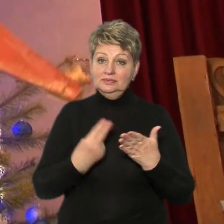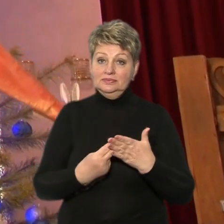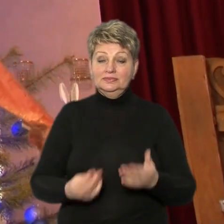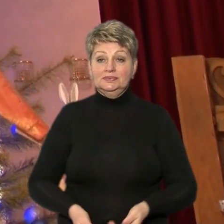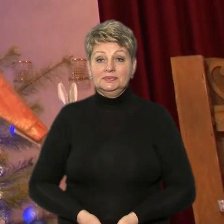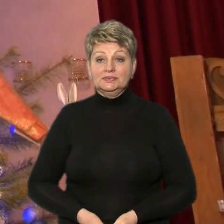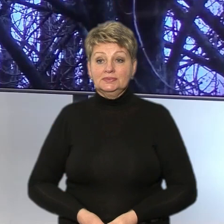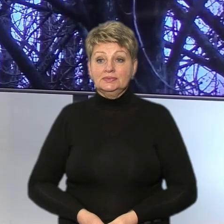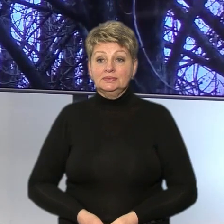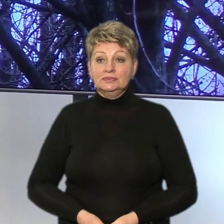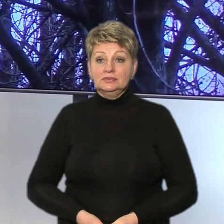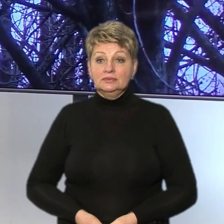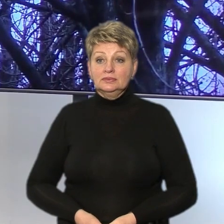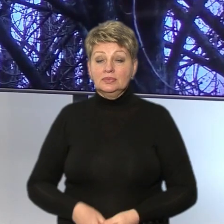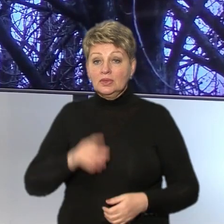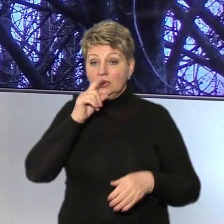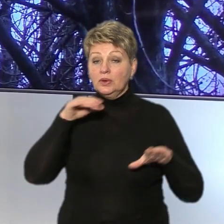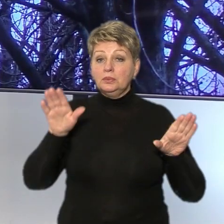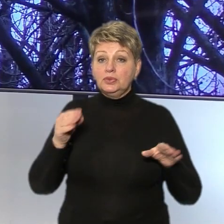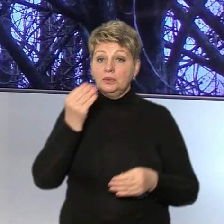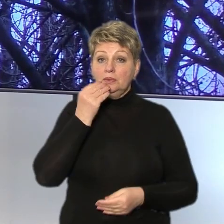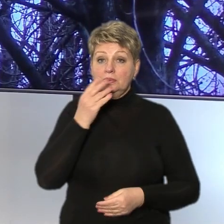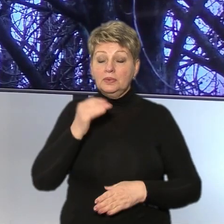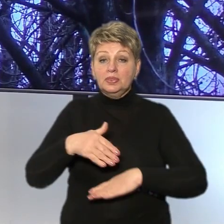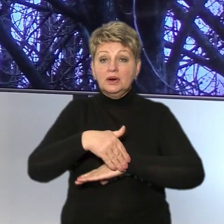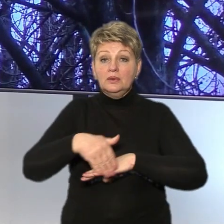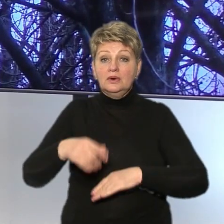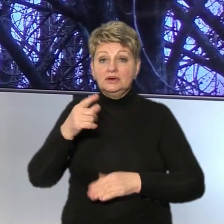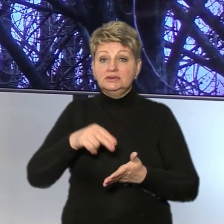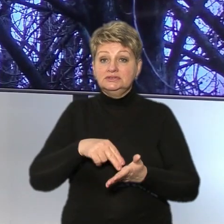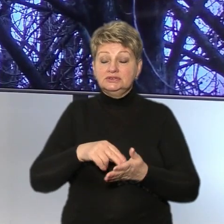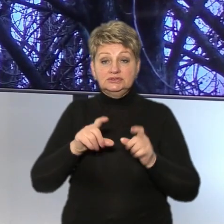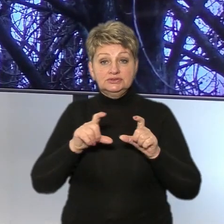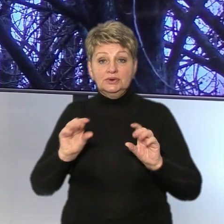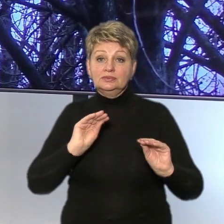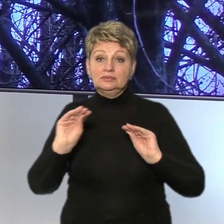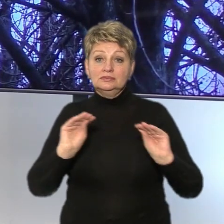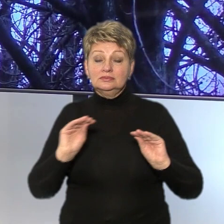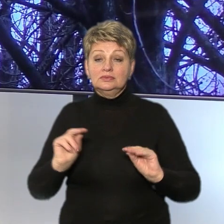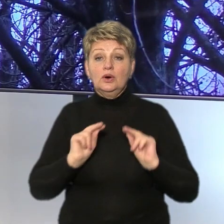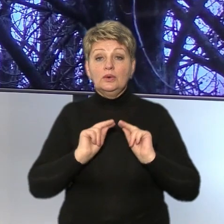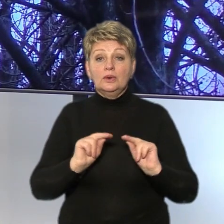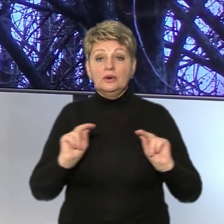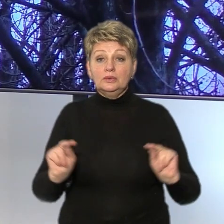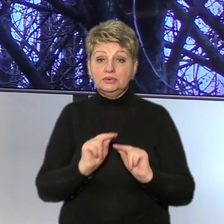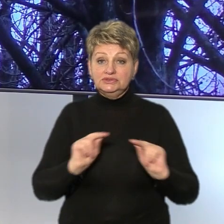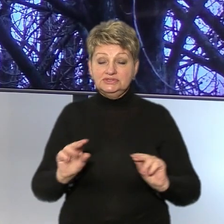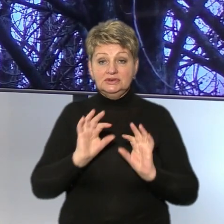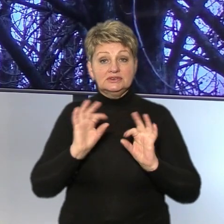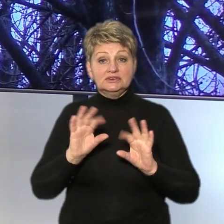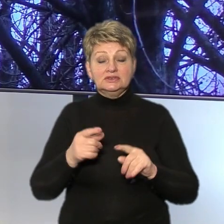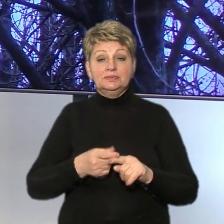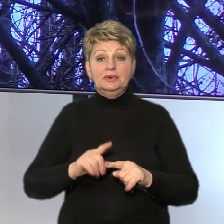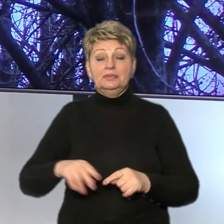новини, Черкаси. Пташину-їдальню на подвір'ї однієї з черкаських шкіл облаштували учні, розповіла завідувачка закладу